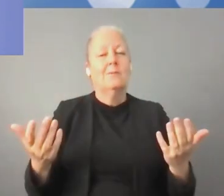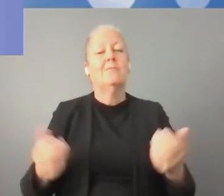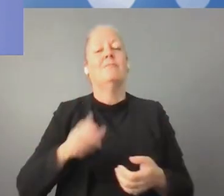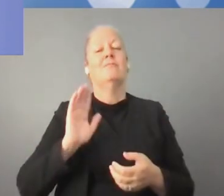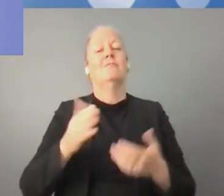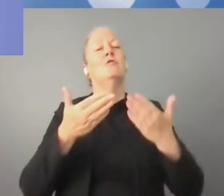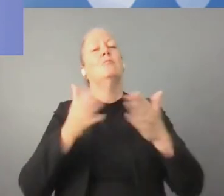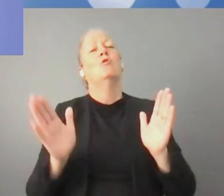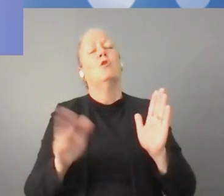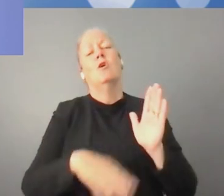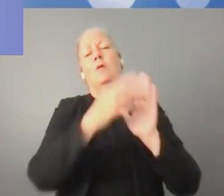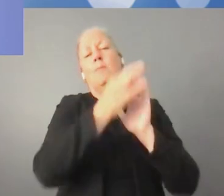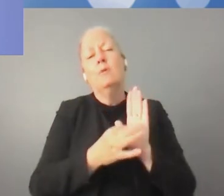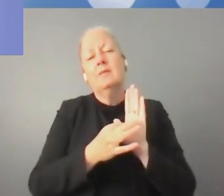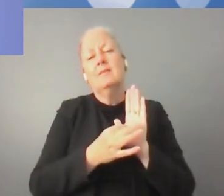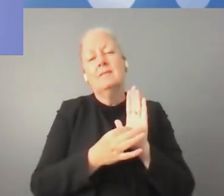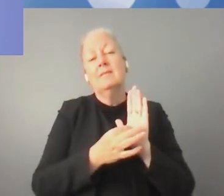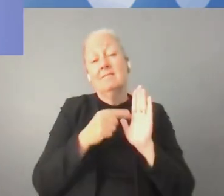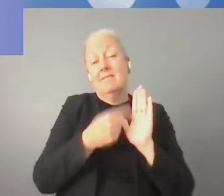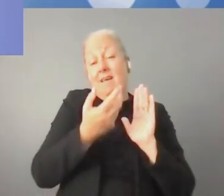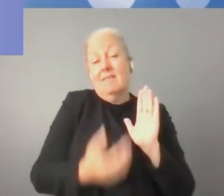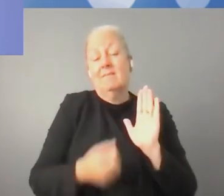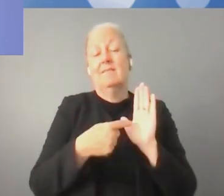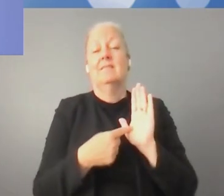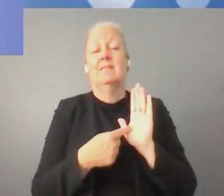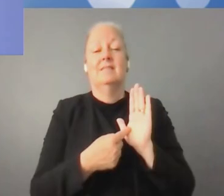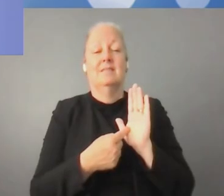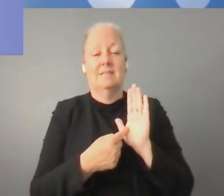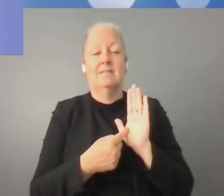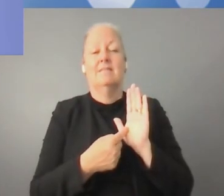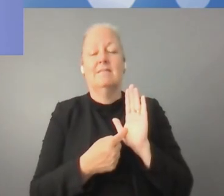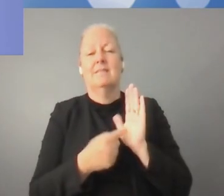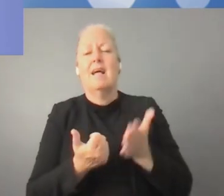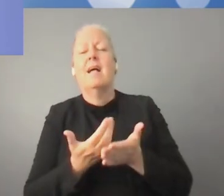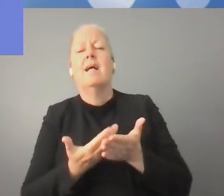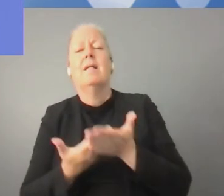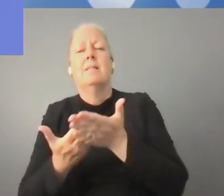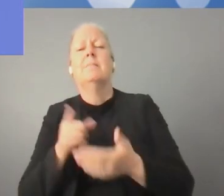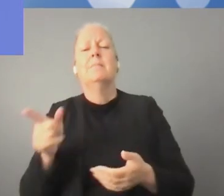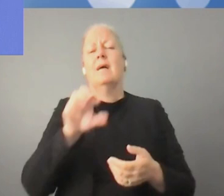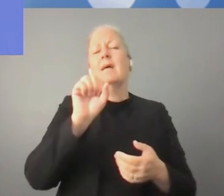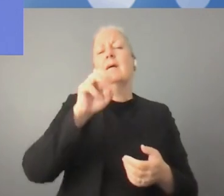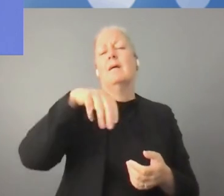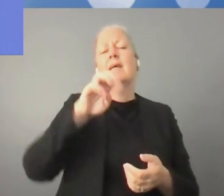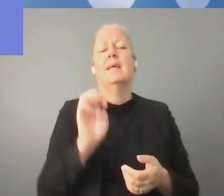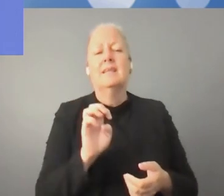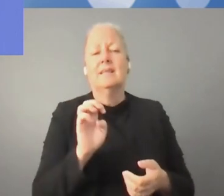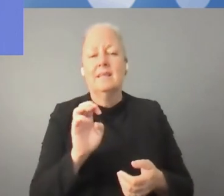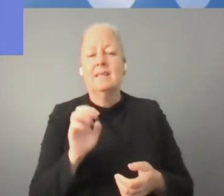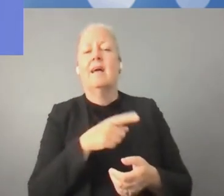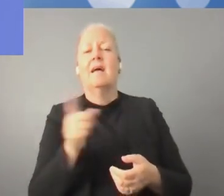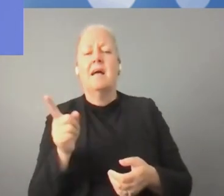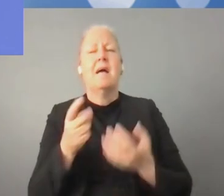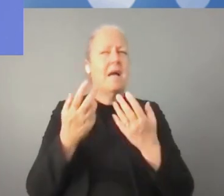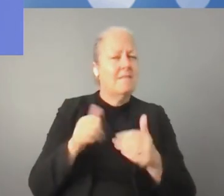تلقي الاستشارات من قبل الشركات الصغيرة والمتوسطة كي تستفيد من